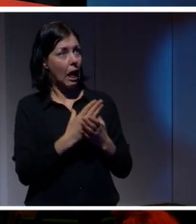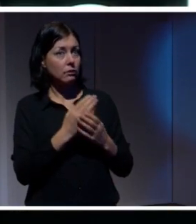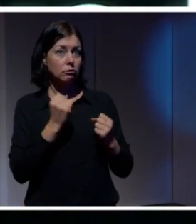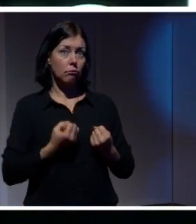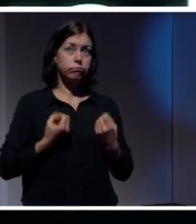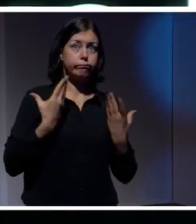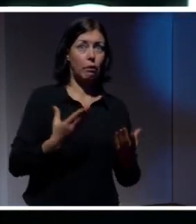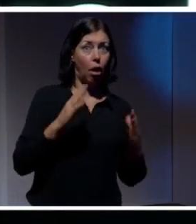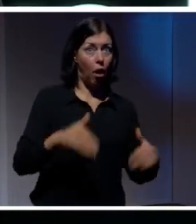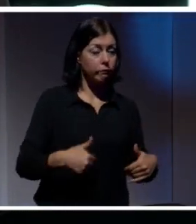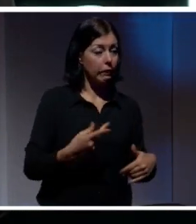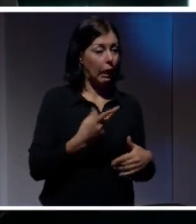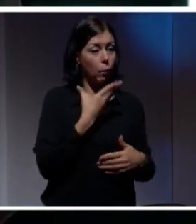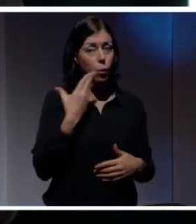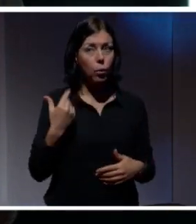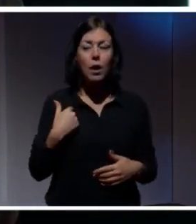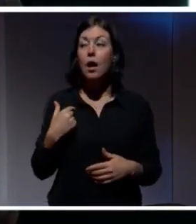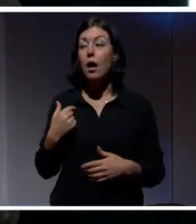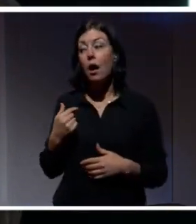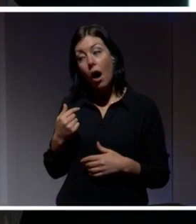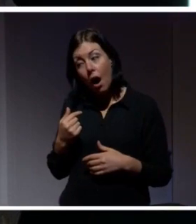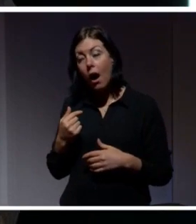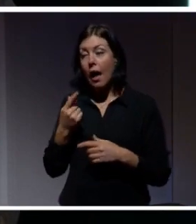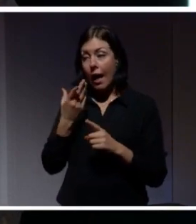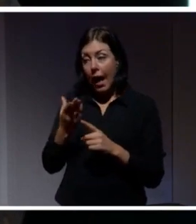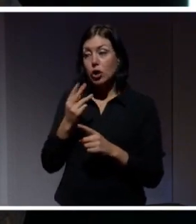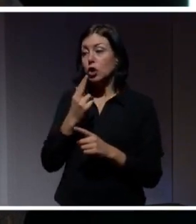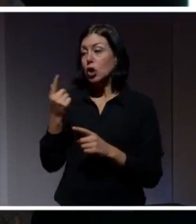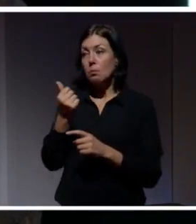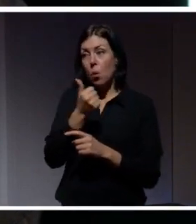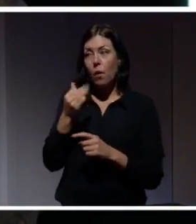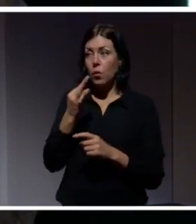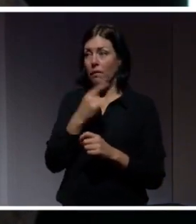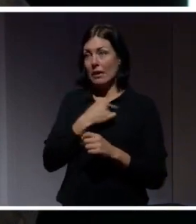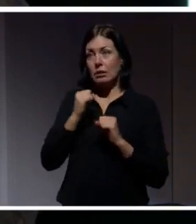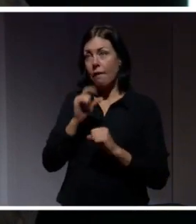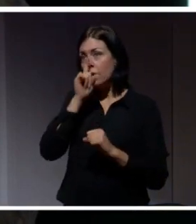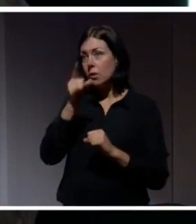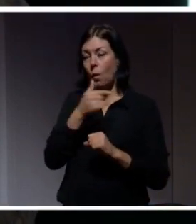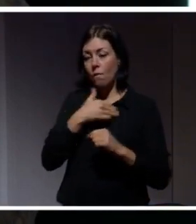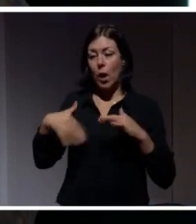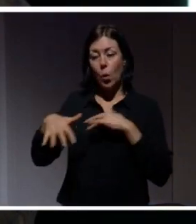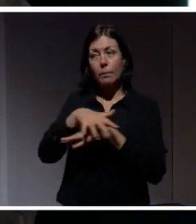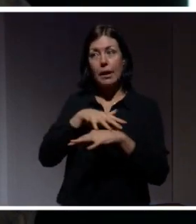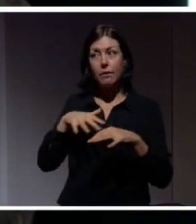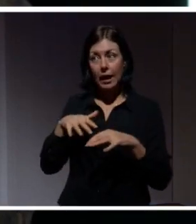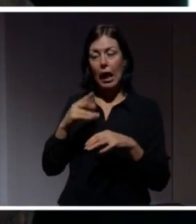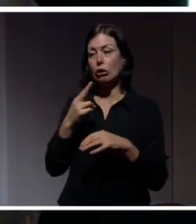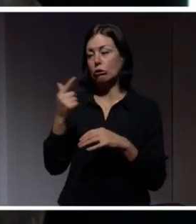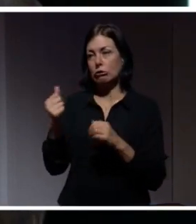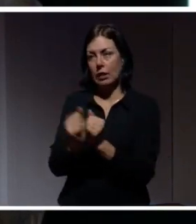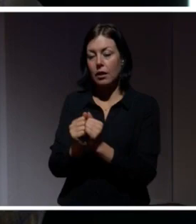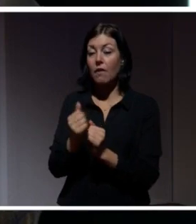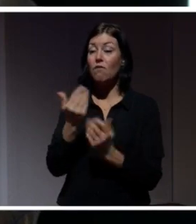Den öppnar ju för ett helt nytt behov för oss att förstå vår omgivning. Det här är bara ett exempel på någonting vi behöver förstå i vår omgivning. Att det som vi